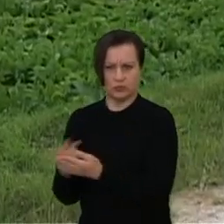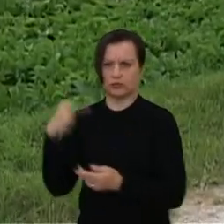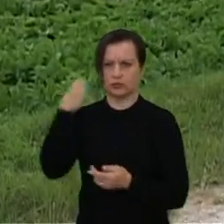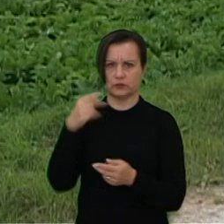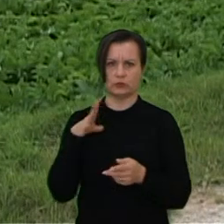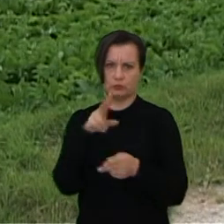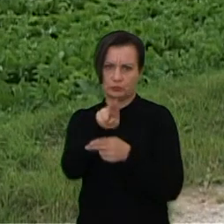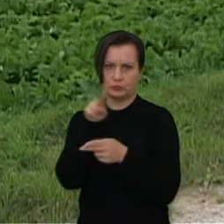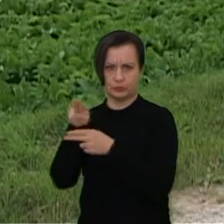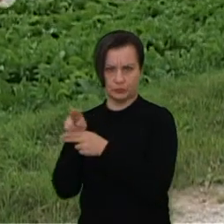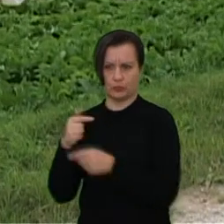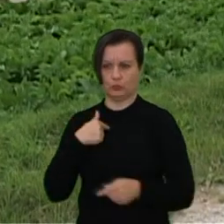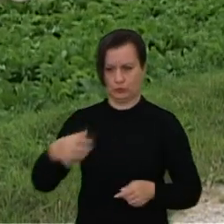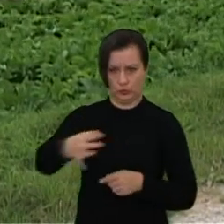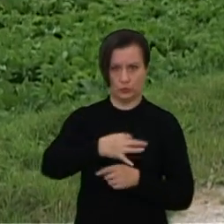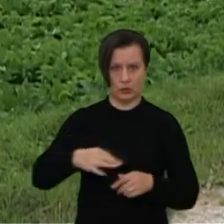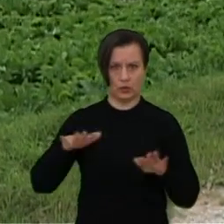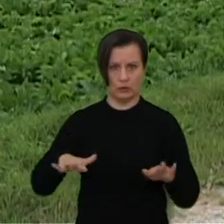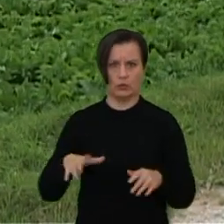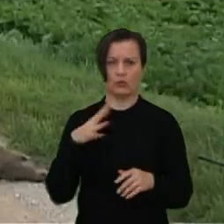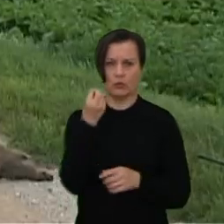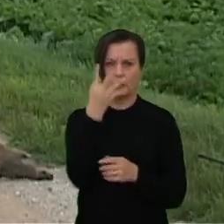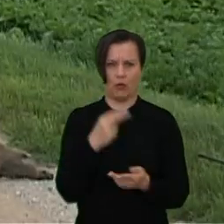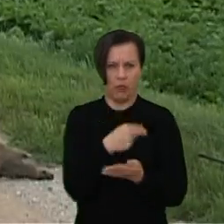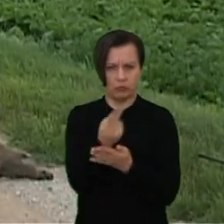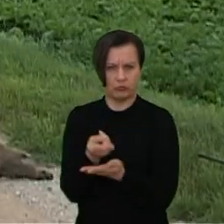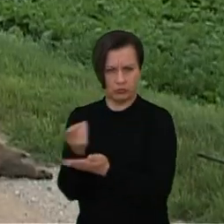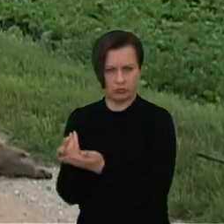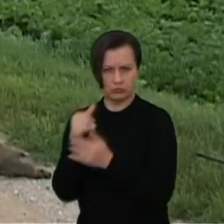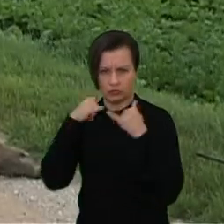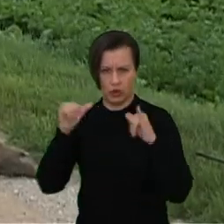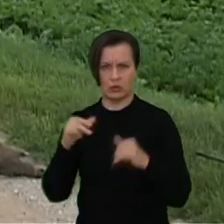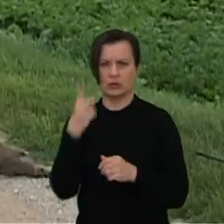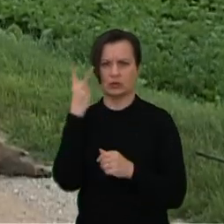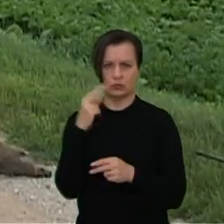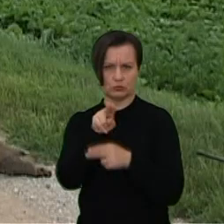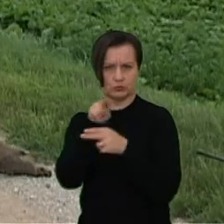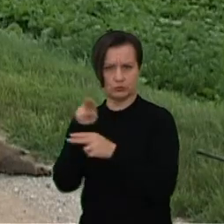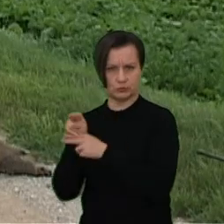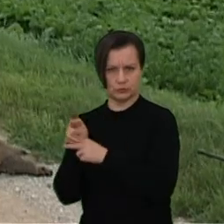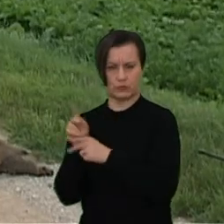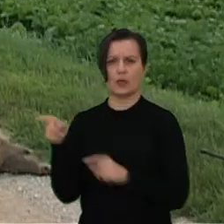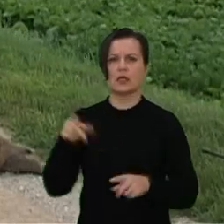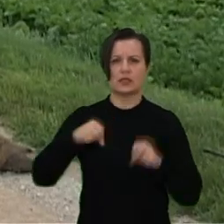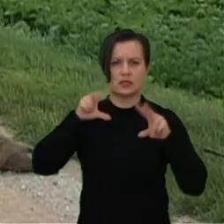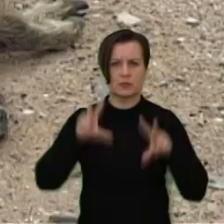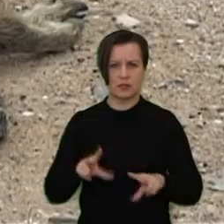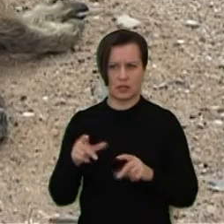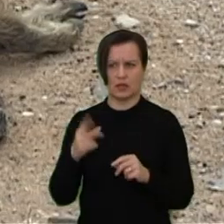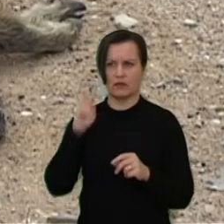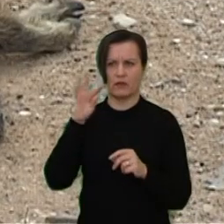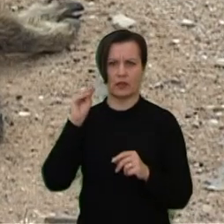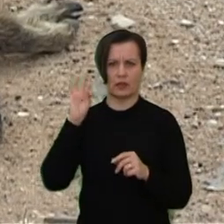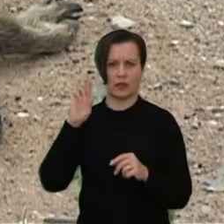rajone atitinkamai rasta 15 kritusių ir 2 sumedžioti gyvūnai. Valstybinės maisto ir veterinarijos tarnybos specialistams